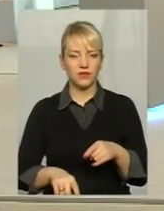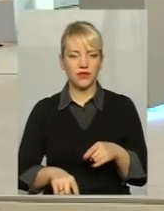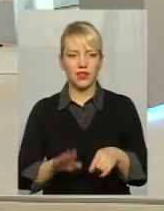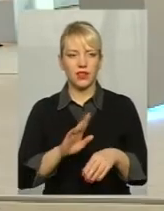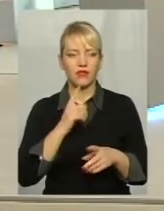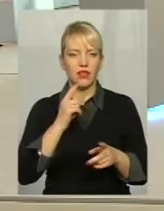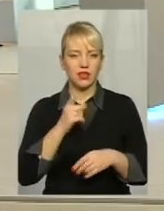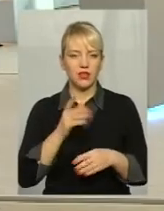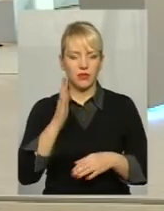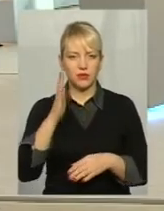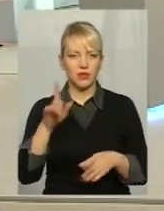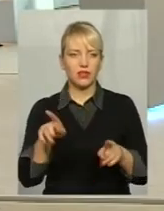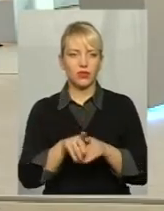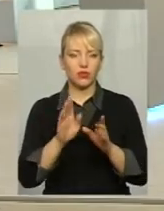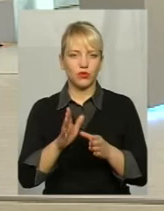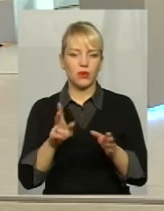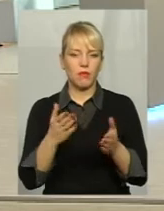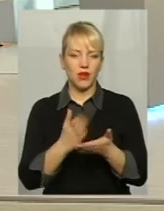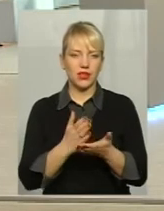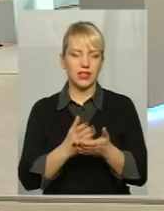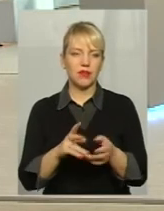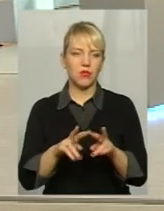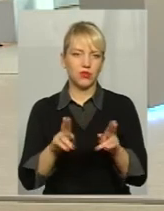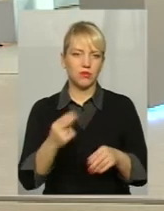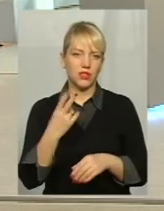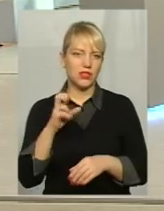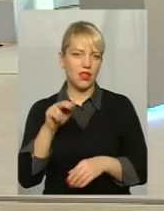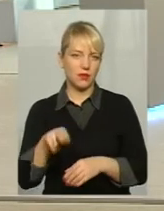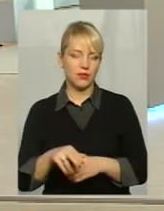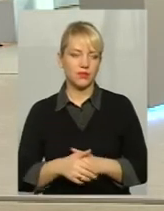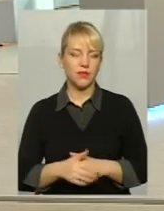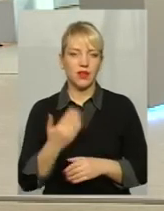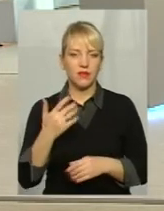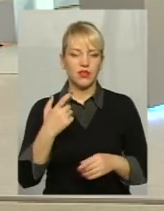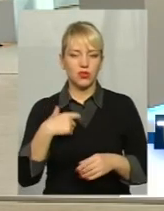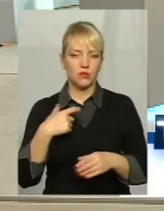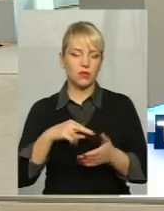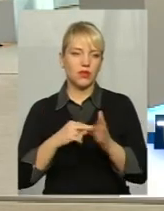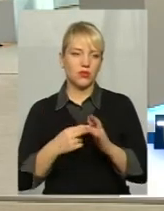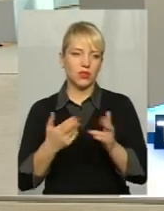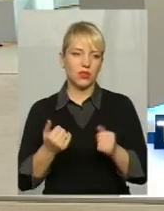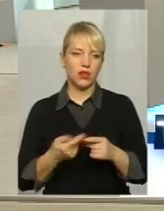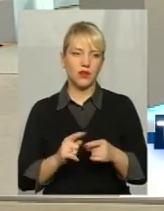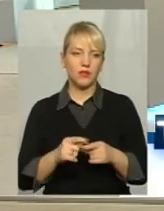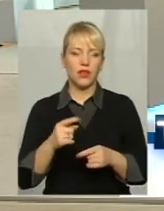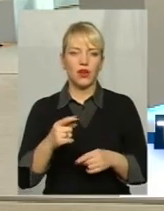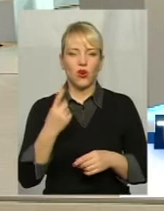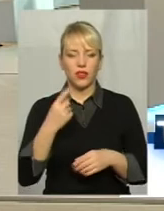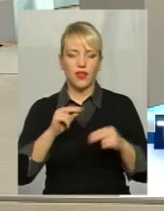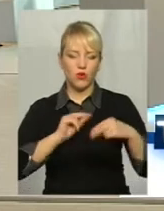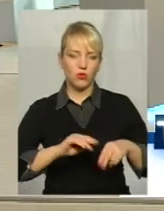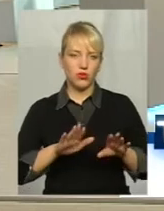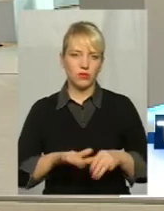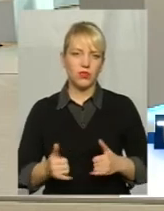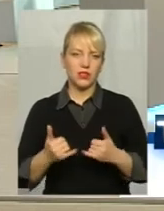далекій перспективі, теж матиме подібний ЦНАП Ну так, ви собі плануєте, маєте такі амбітні плани? трошки, як каже, одне робоче місце для виїзду